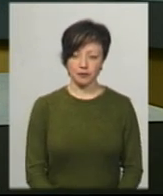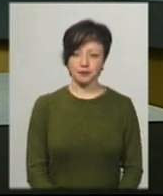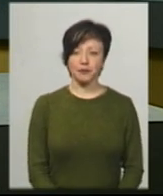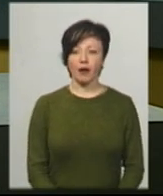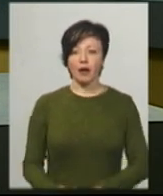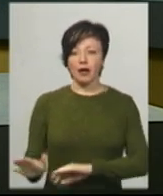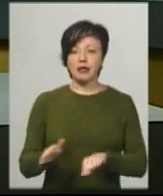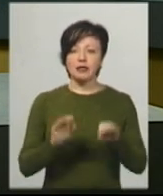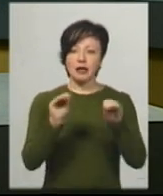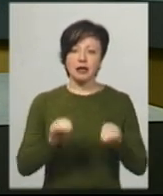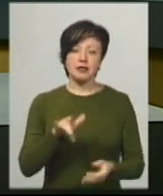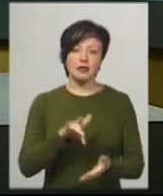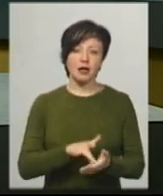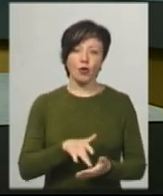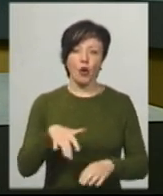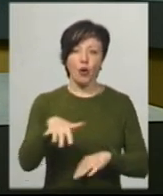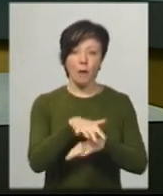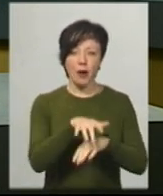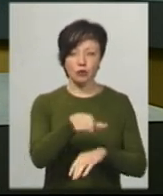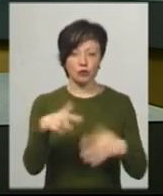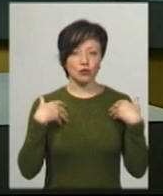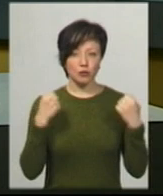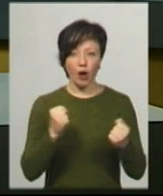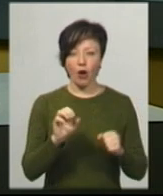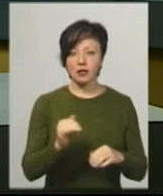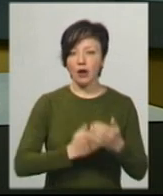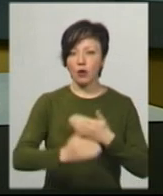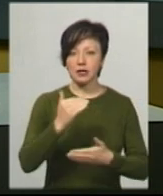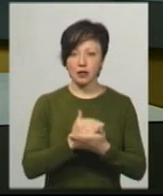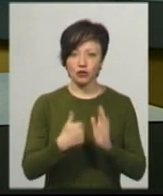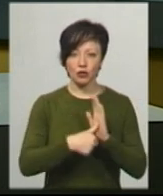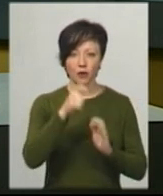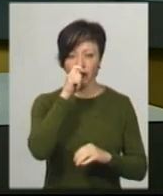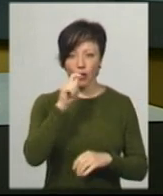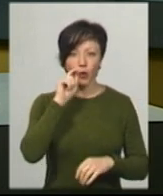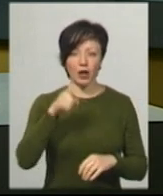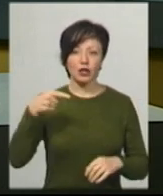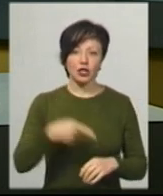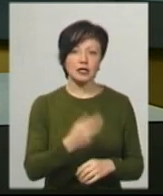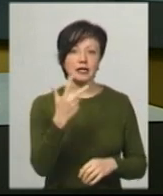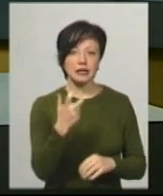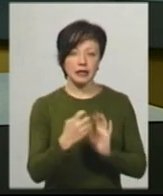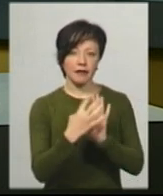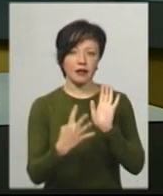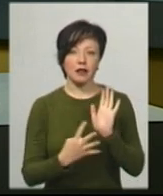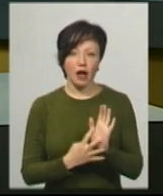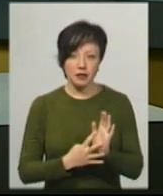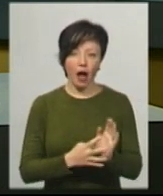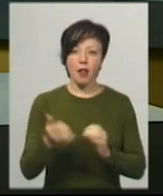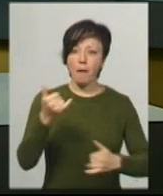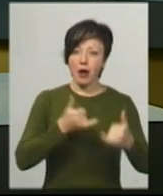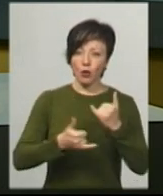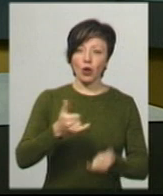За даними Центру громадського здоров'я, за останніми офіційними даними, 6 квітня в Україні – 1319 лабораторно